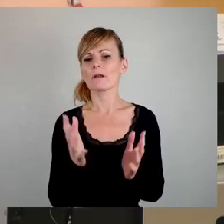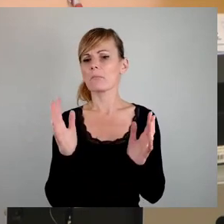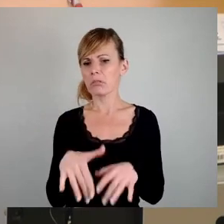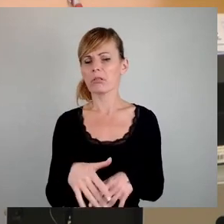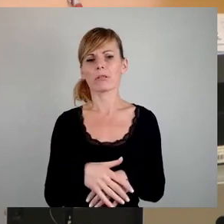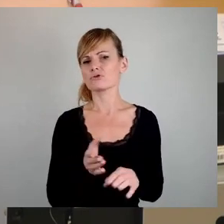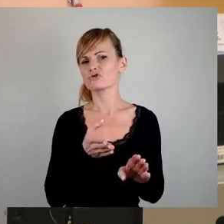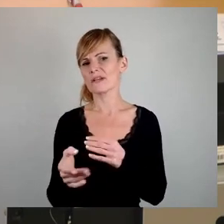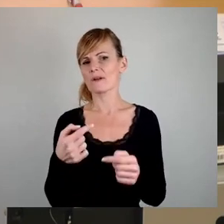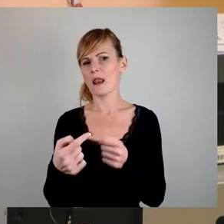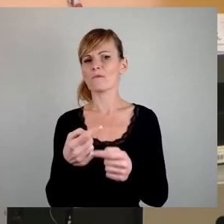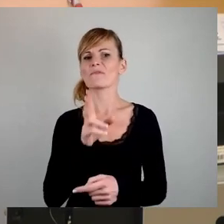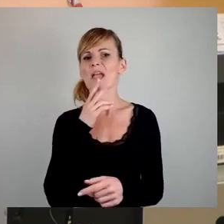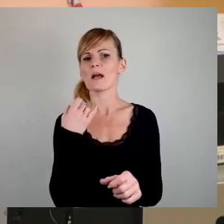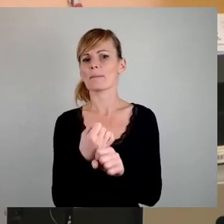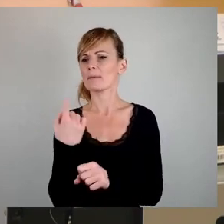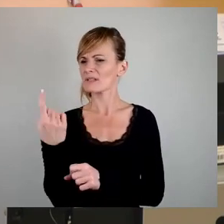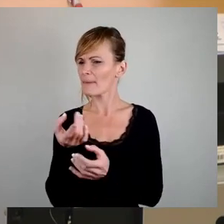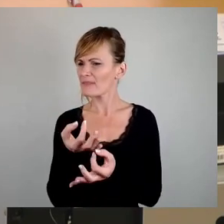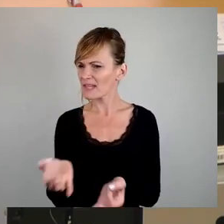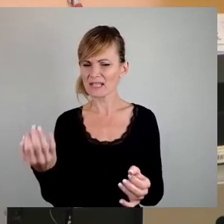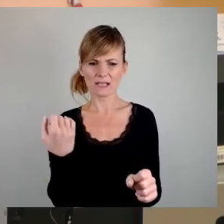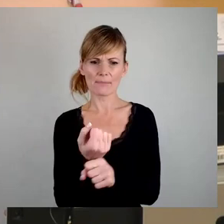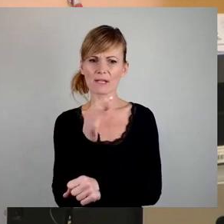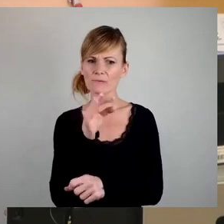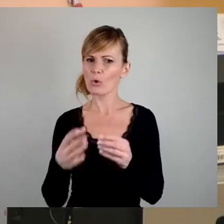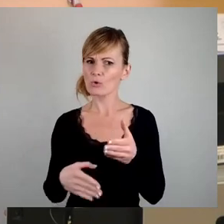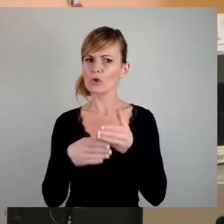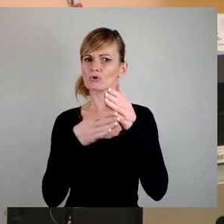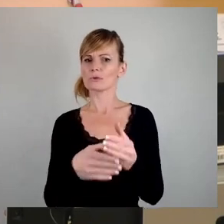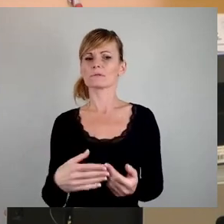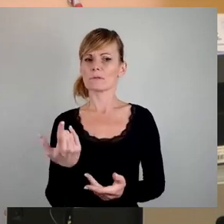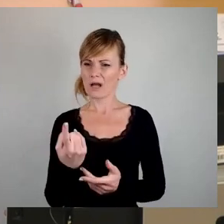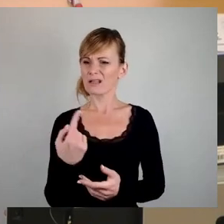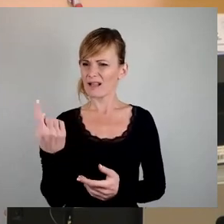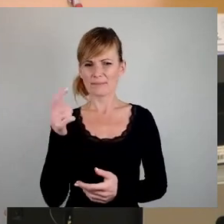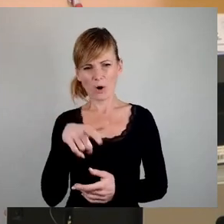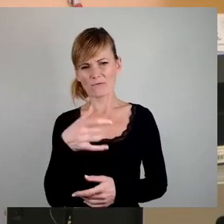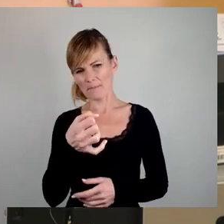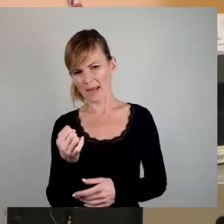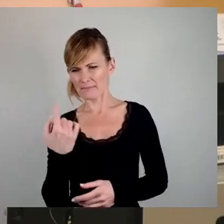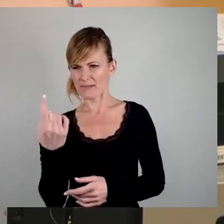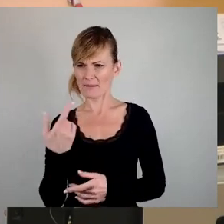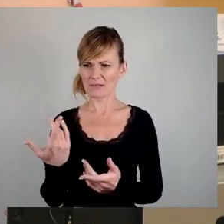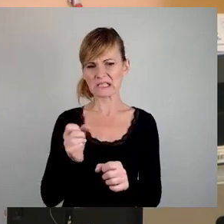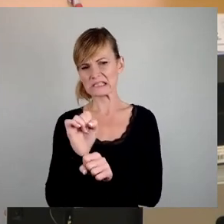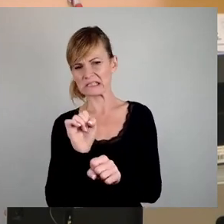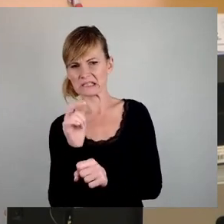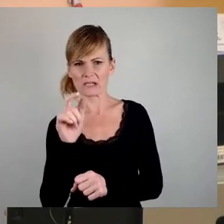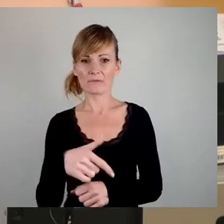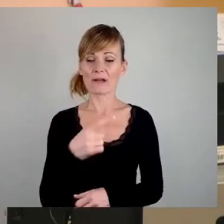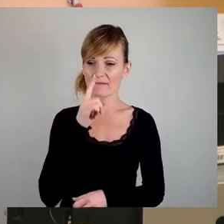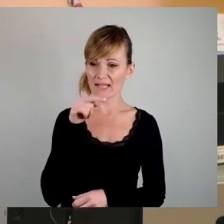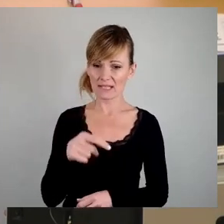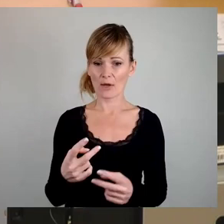ihr Wege in einen steinenden Weg gelegt und wenn wir die WED, wenn wir überhaupt hier öffentlichen Wohnungsbau treiben müssen,